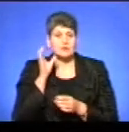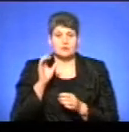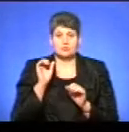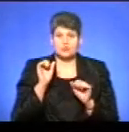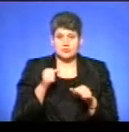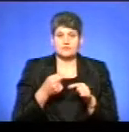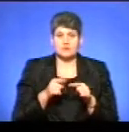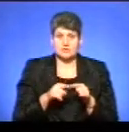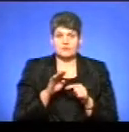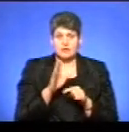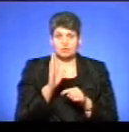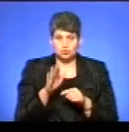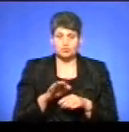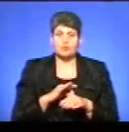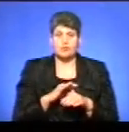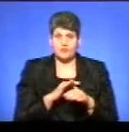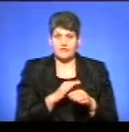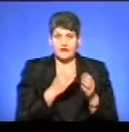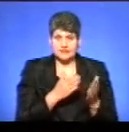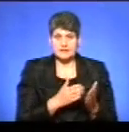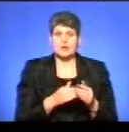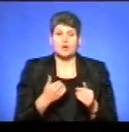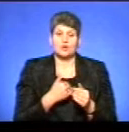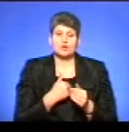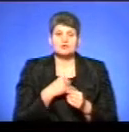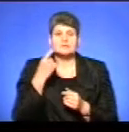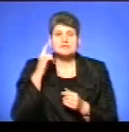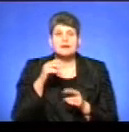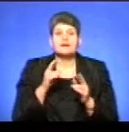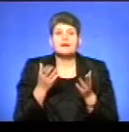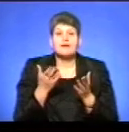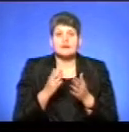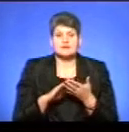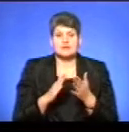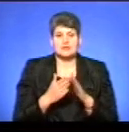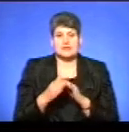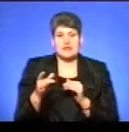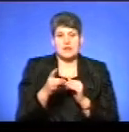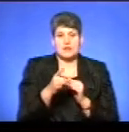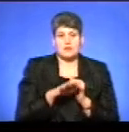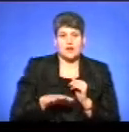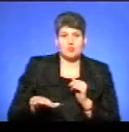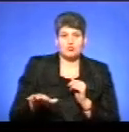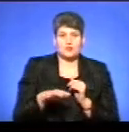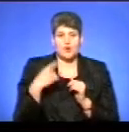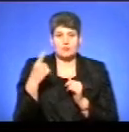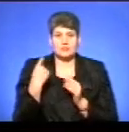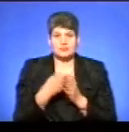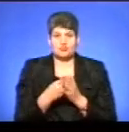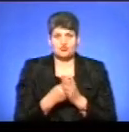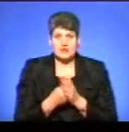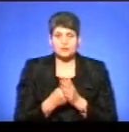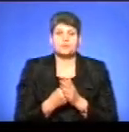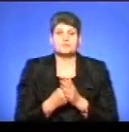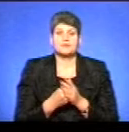що таки все-таки вони будуть проведені. І також хотілося б знати, яка ситуація на регіональному рівні з обласним бюджетом.